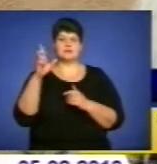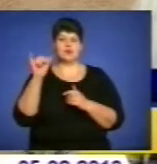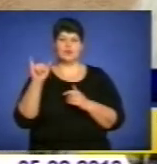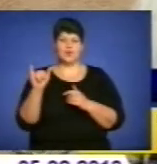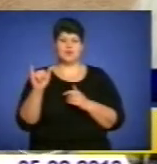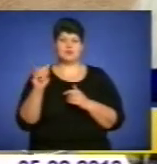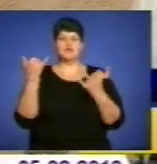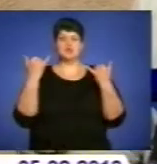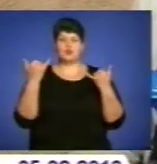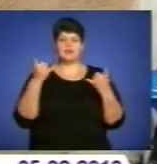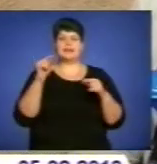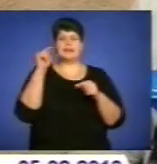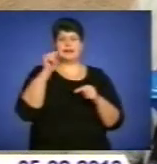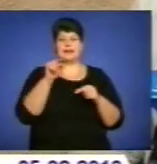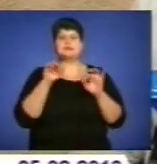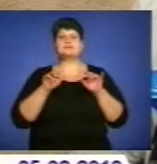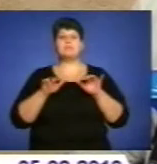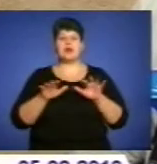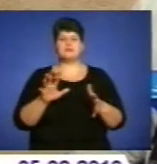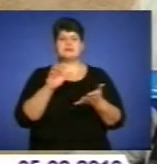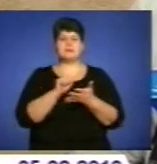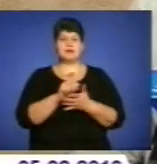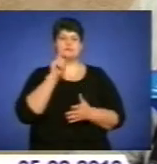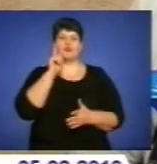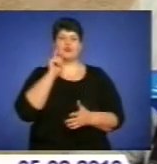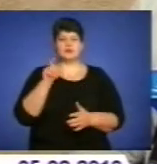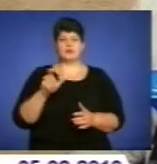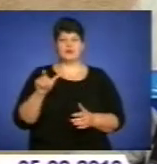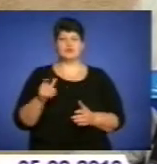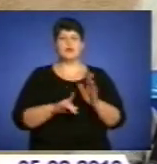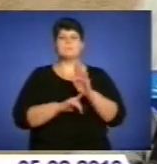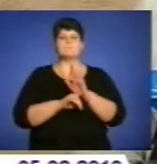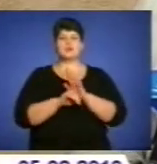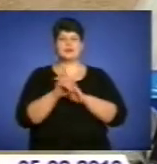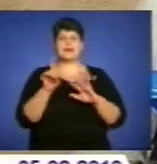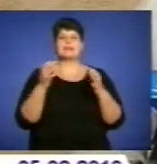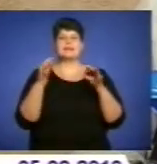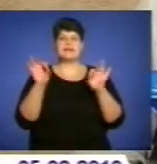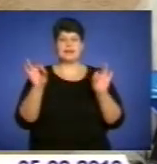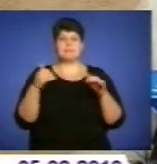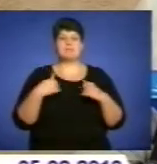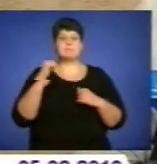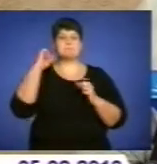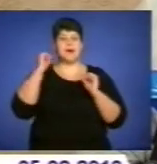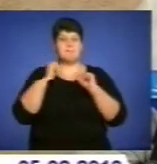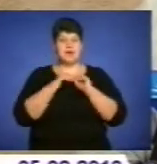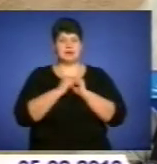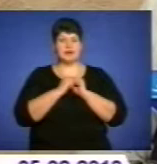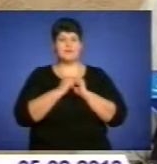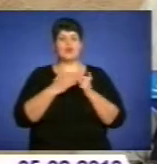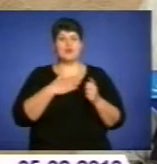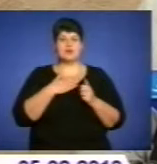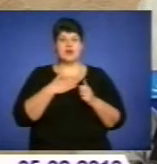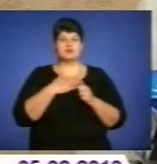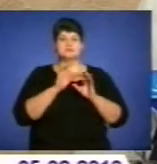справами займаються молоді люди. Якщо на початках незалежності ми пам'ятаємо наших прекрасних